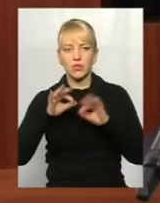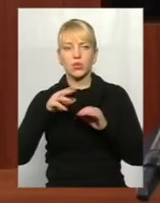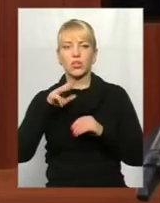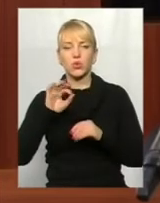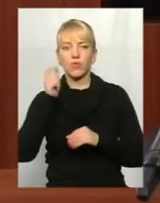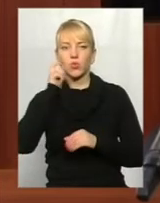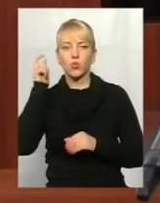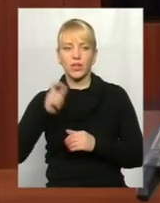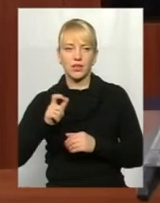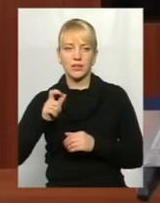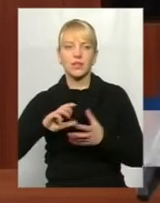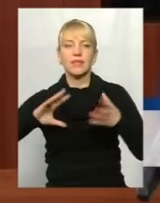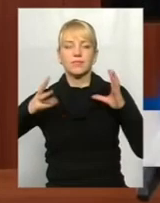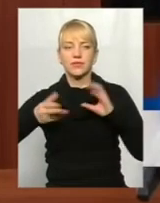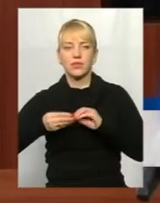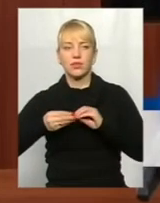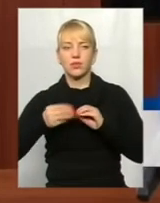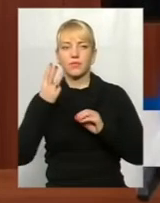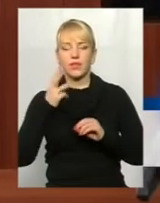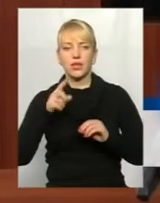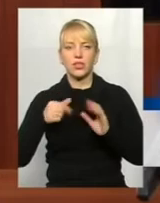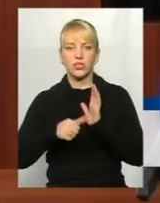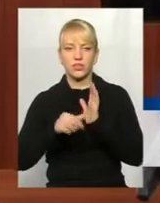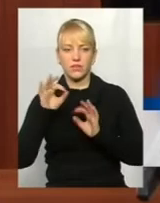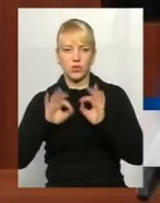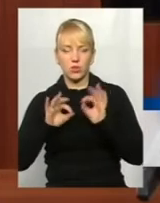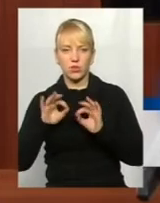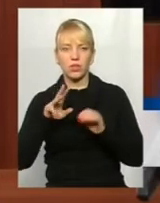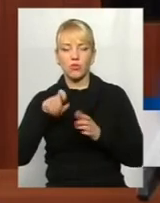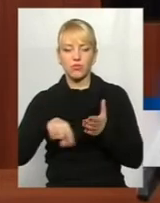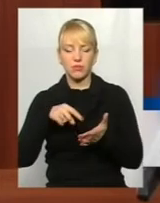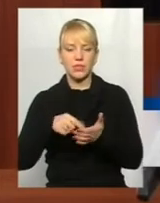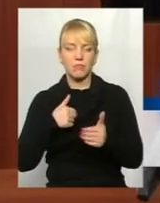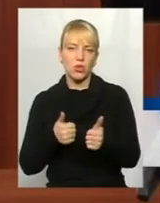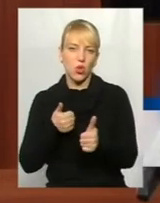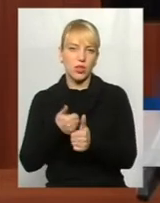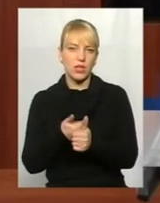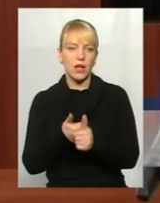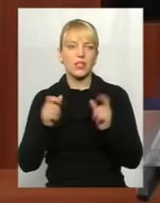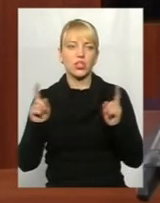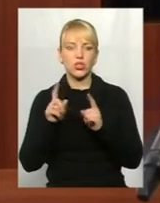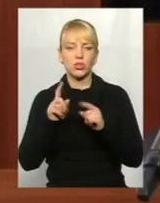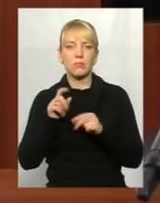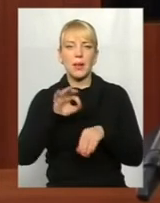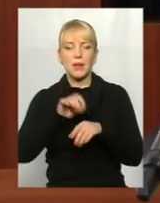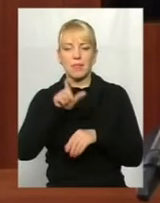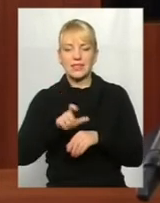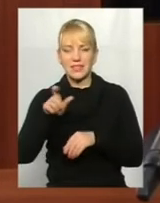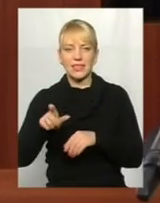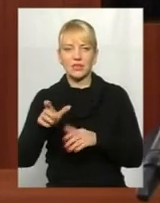в Україні в цілому 3,6%. То у місті ми вже догнали, щоб пацієнт отримав